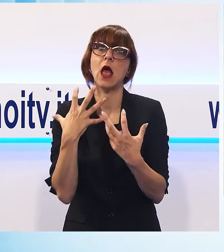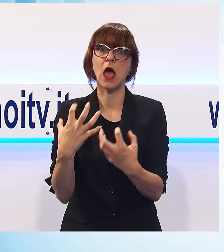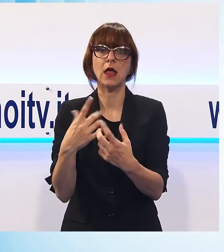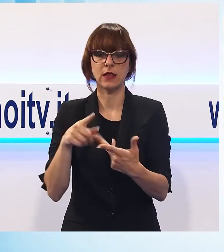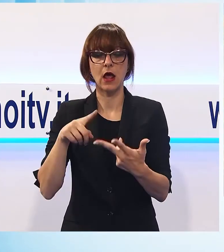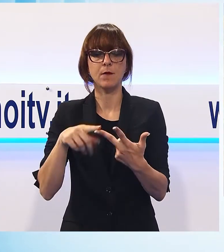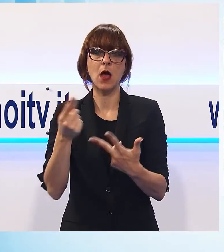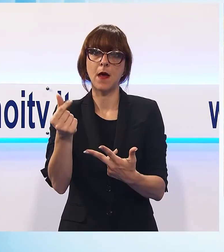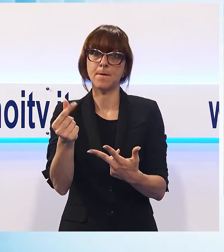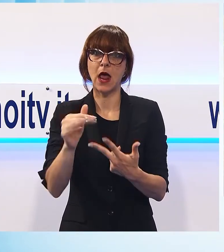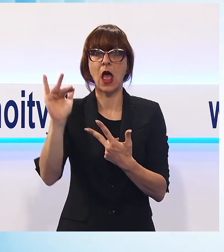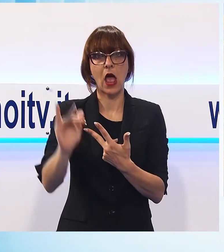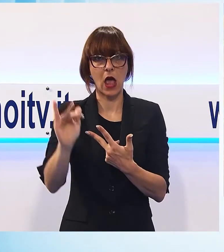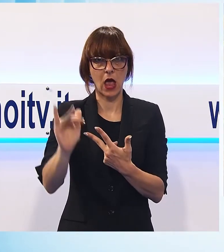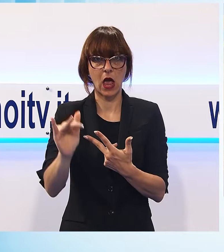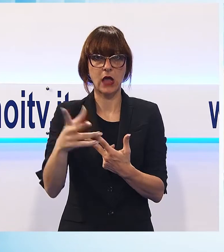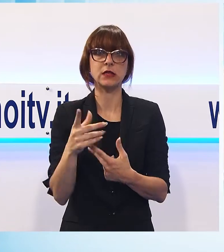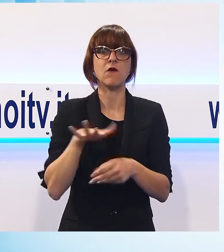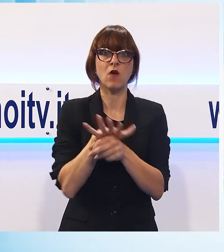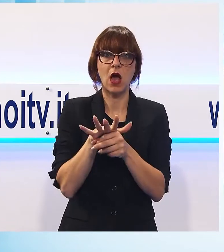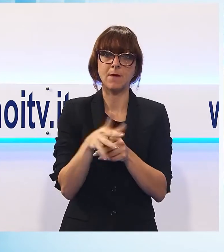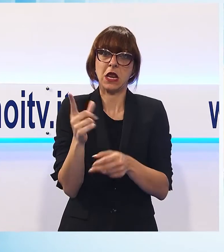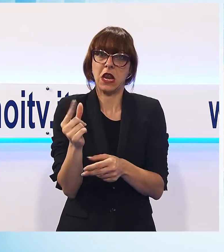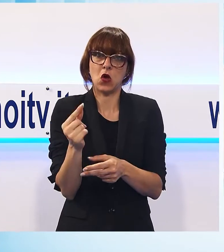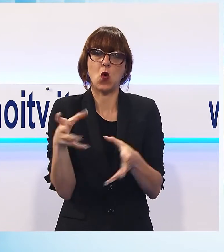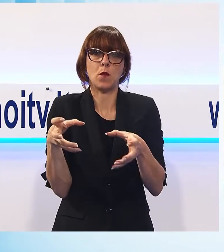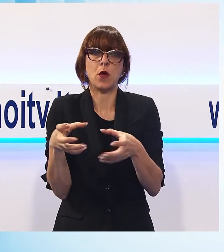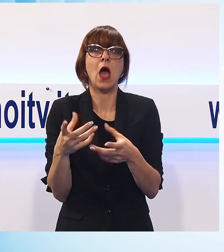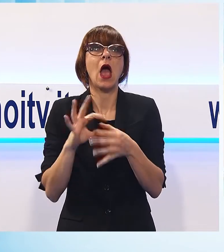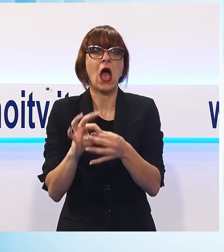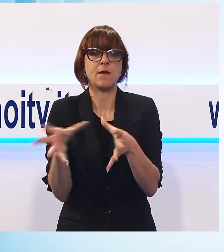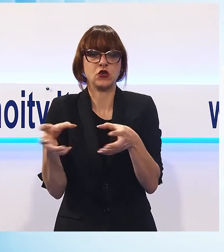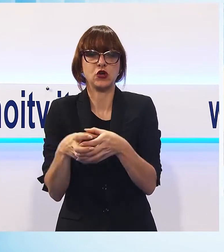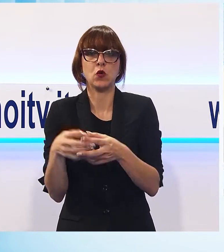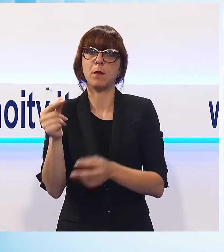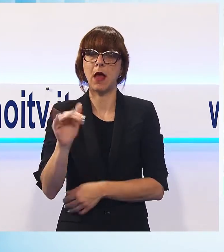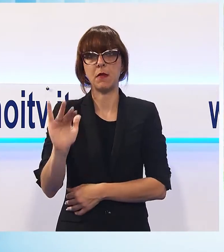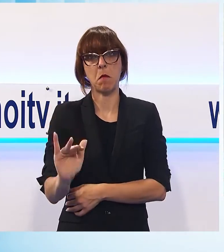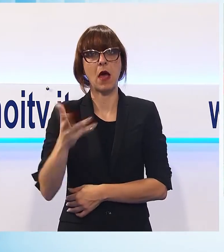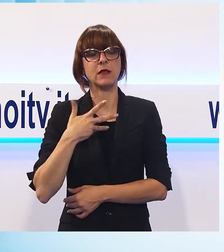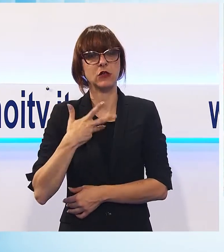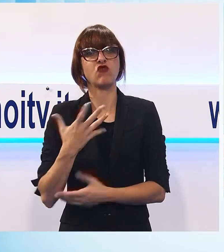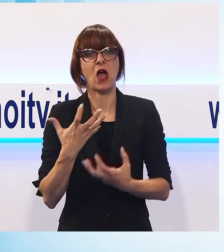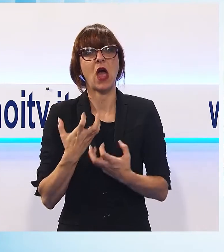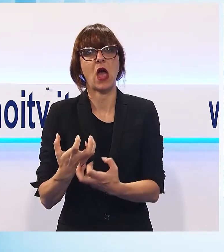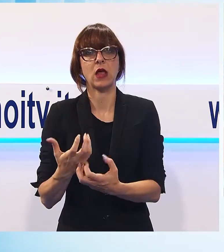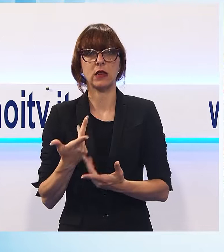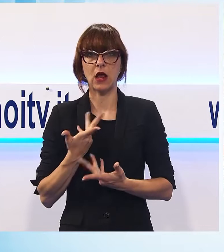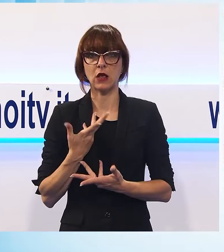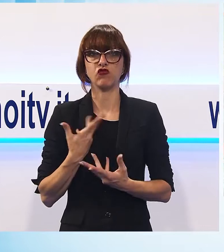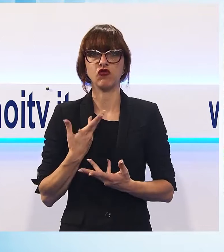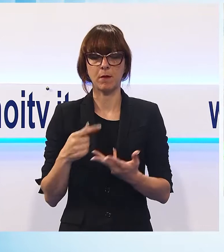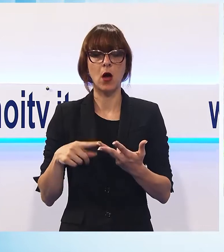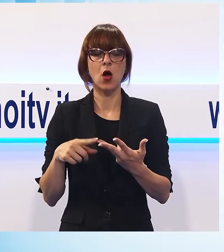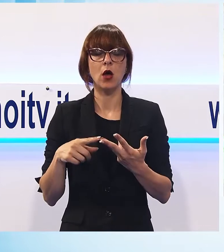per famiglie, coppie, gruppi di amici è sempre molto competitivo. Il ritorno nelle crociere, soprattutto